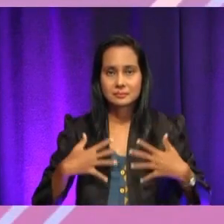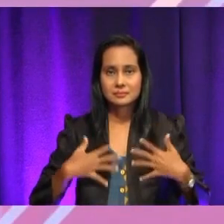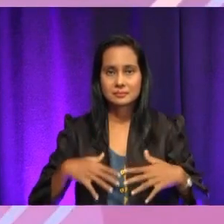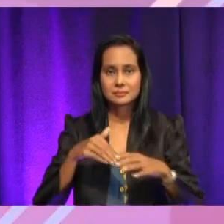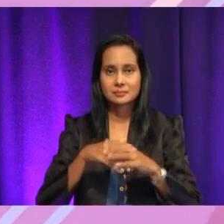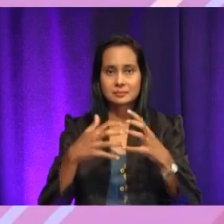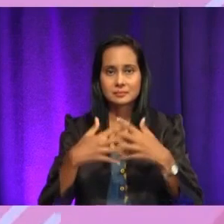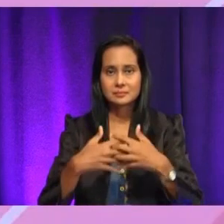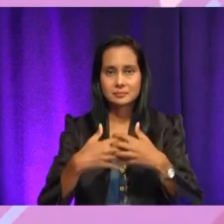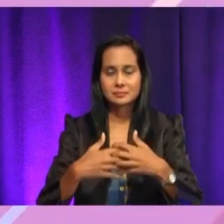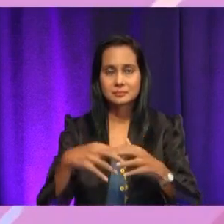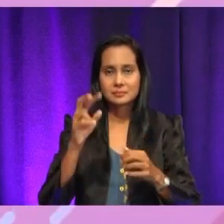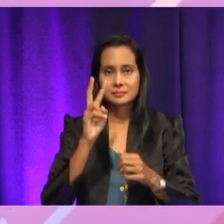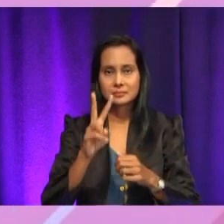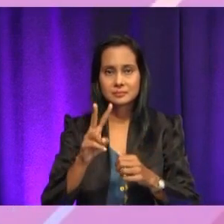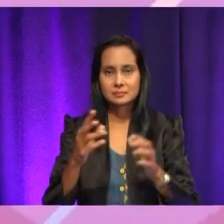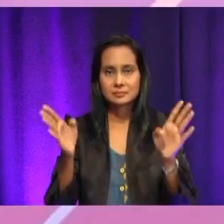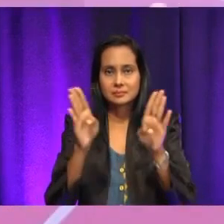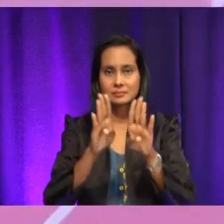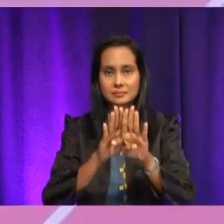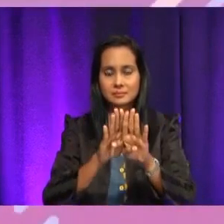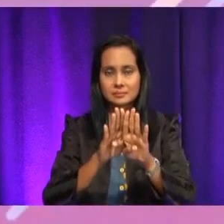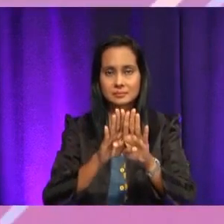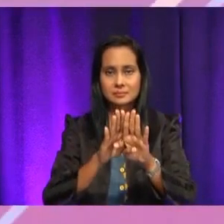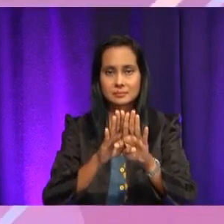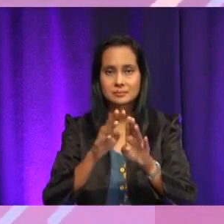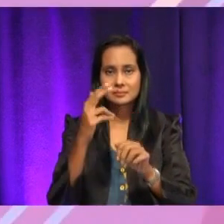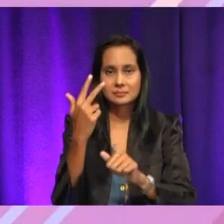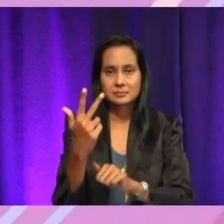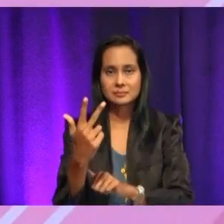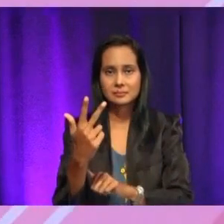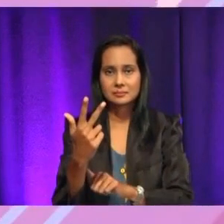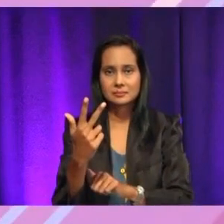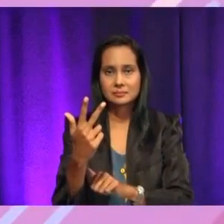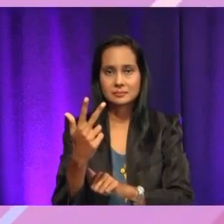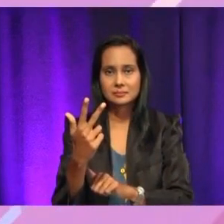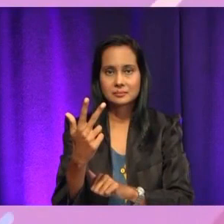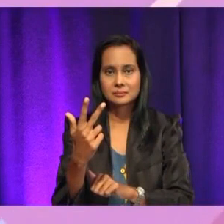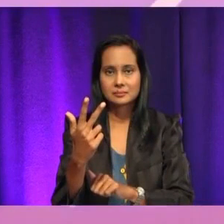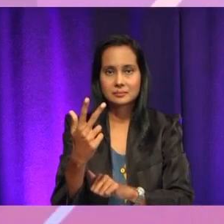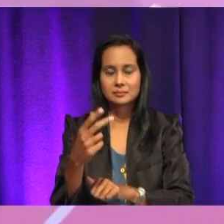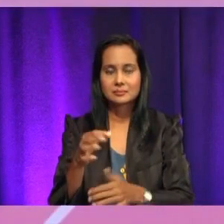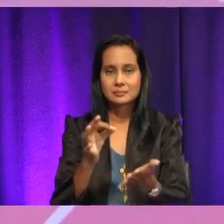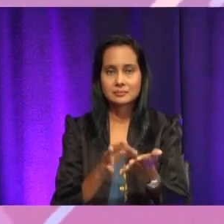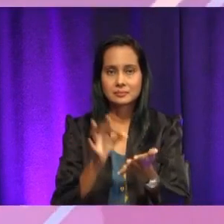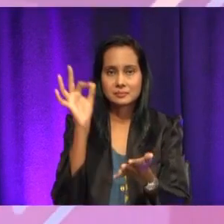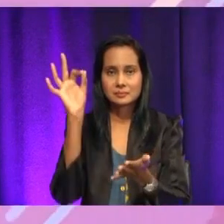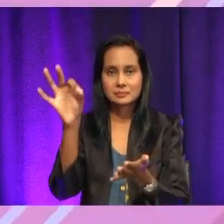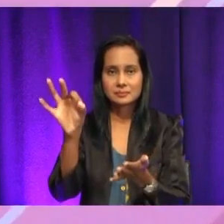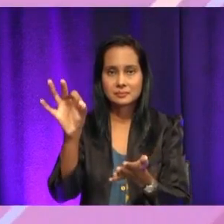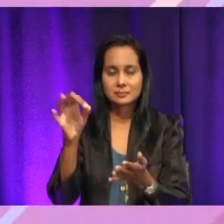Kedua, tutup pintu mesin pengering. Ketiga, sila masukkan token.